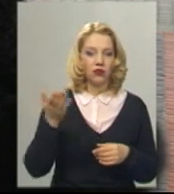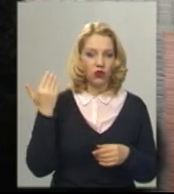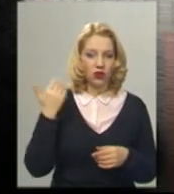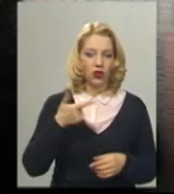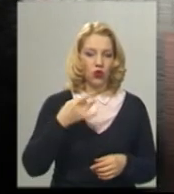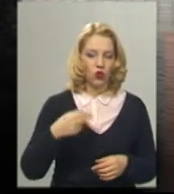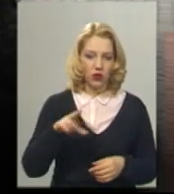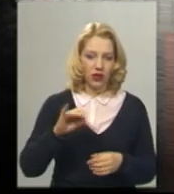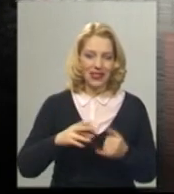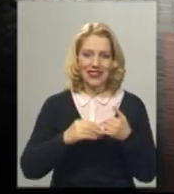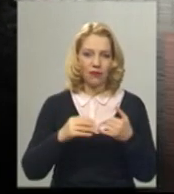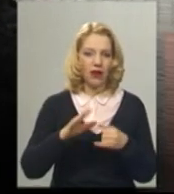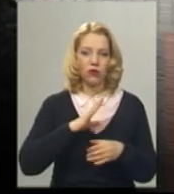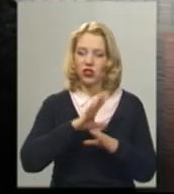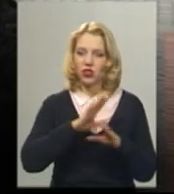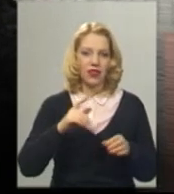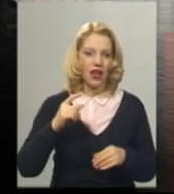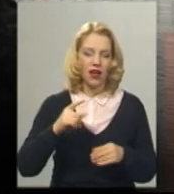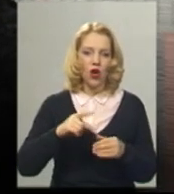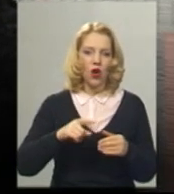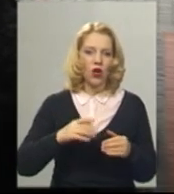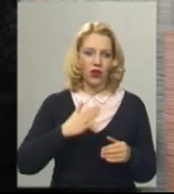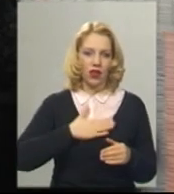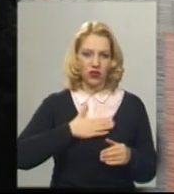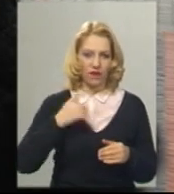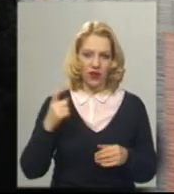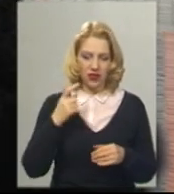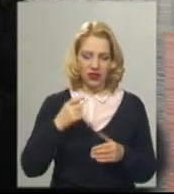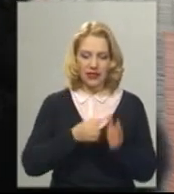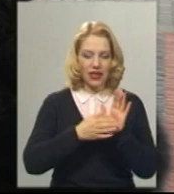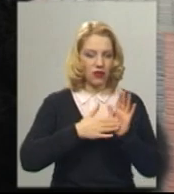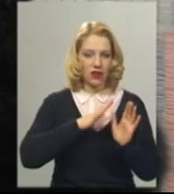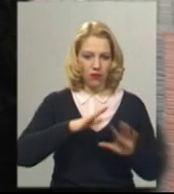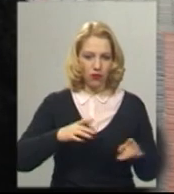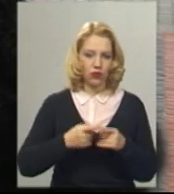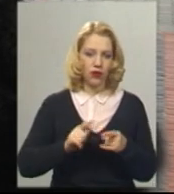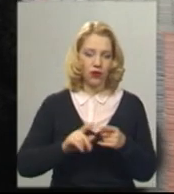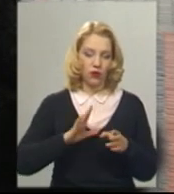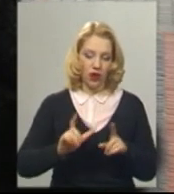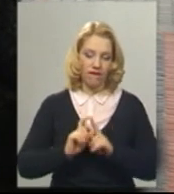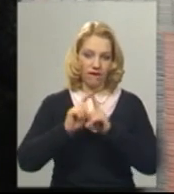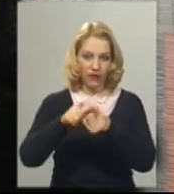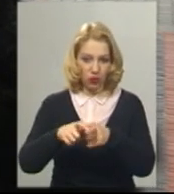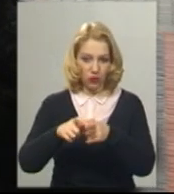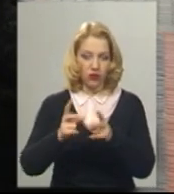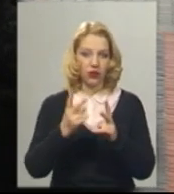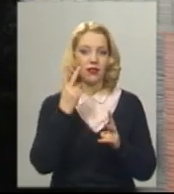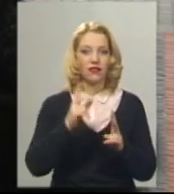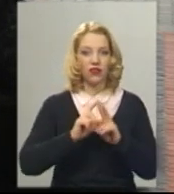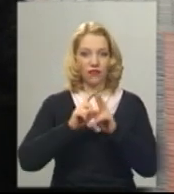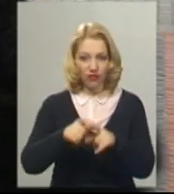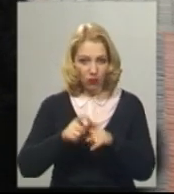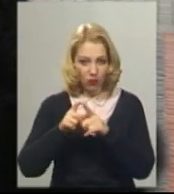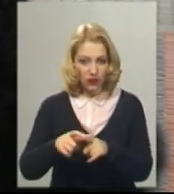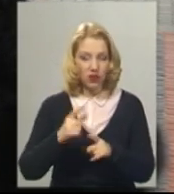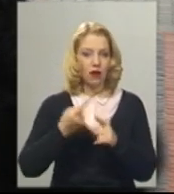ділянка була ще не комунальної власності, тобто ми її ще не зареєстрували. Тому надано було відповідь, здається, навіть дві, про те,